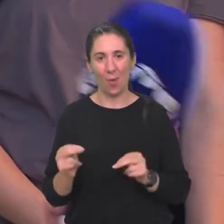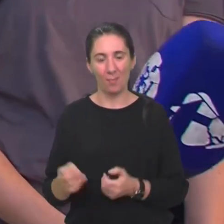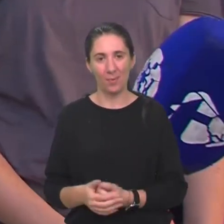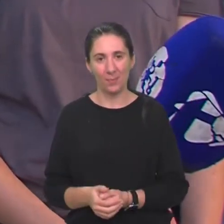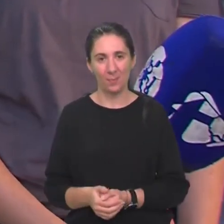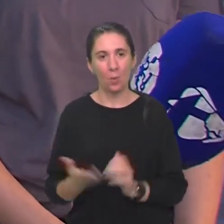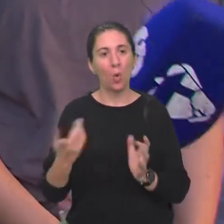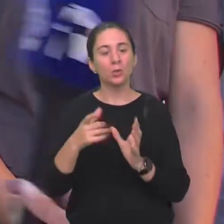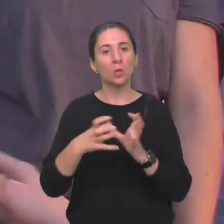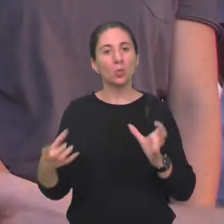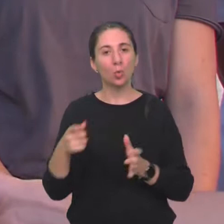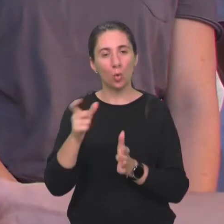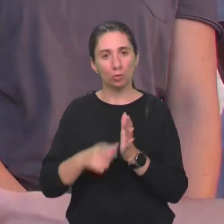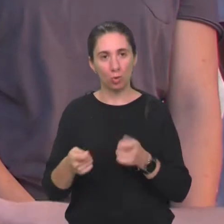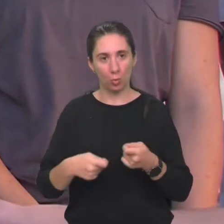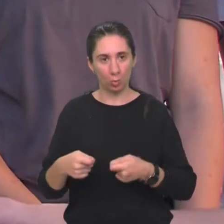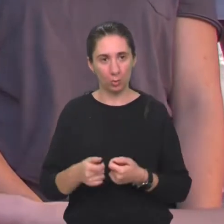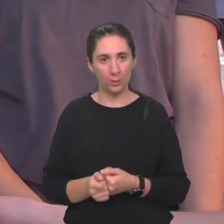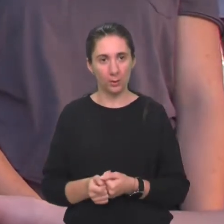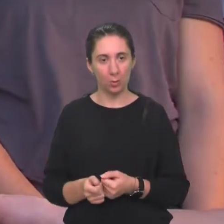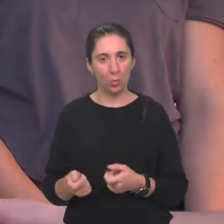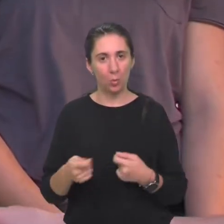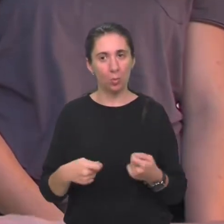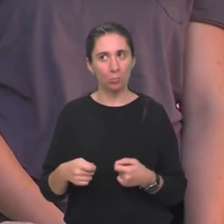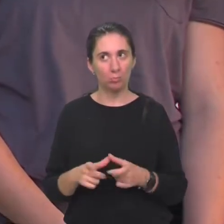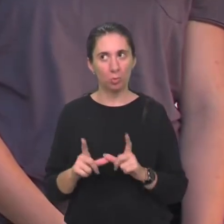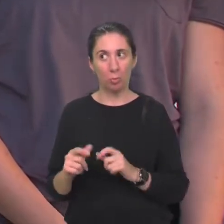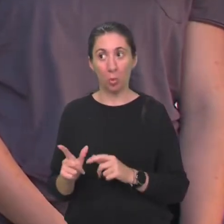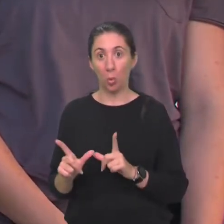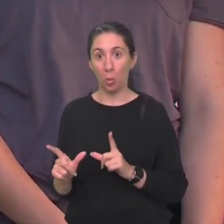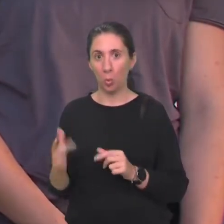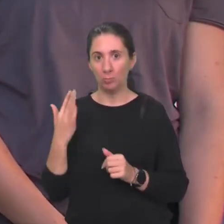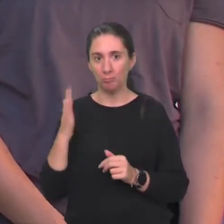Koliko si dugo u udruzi? U udruzi? U, ne znam.